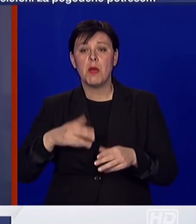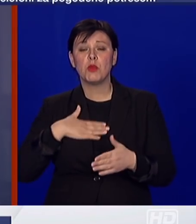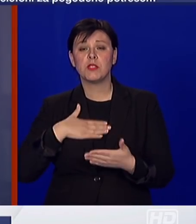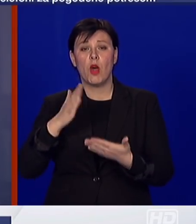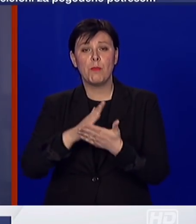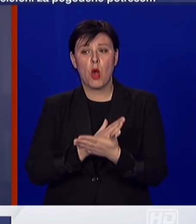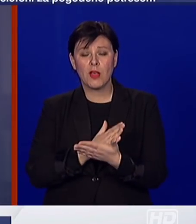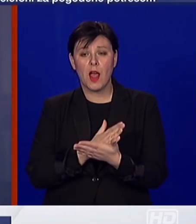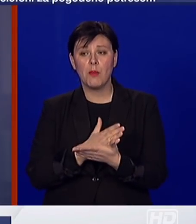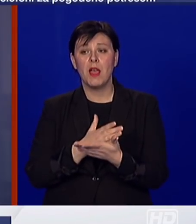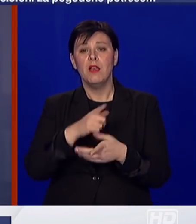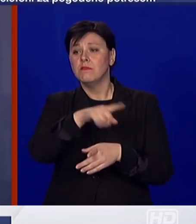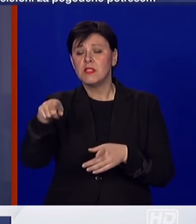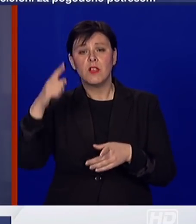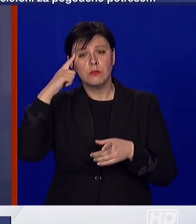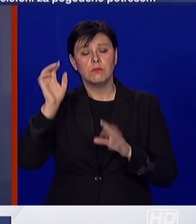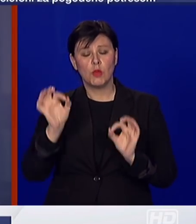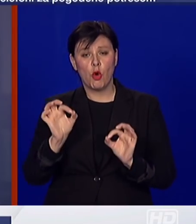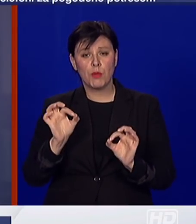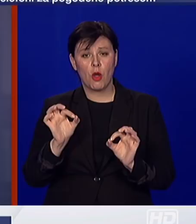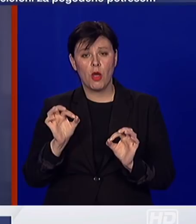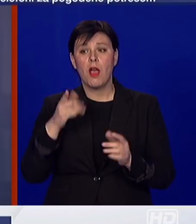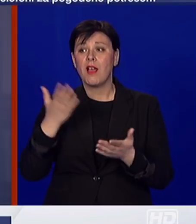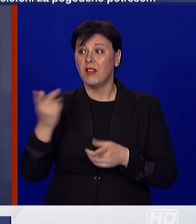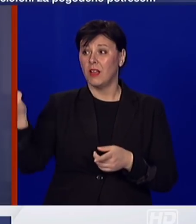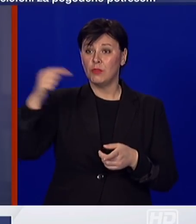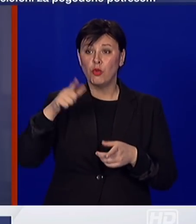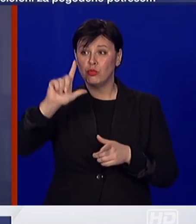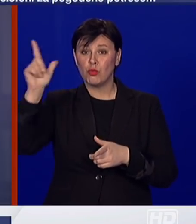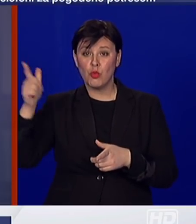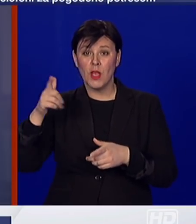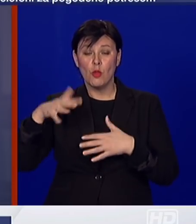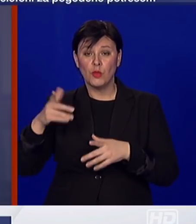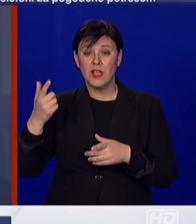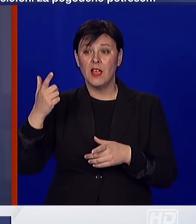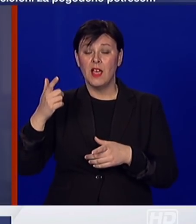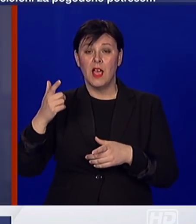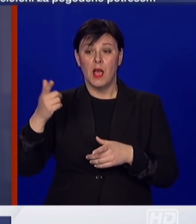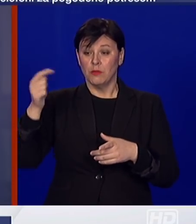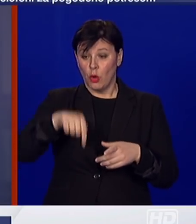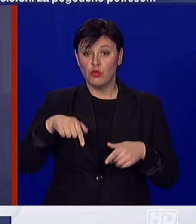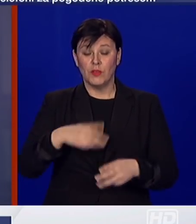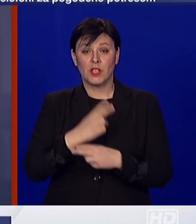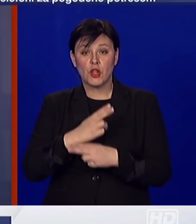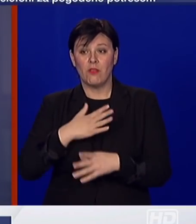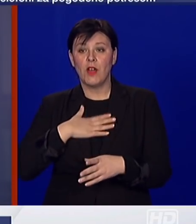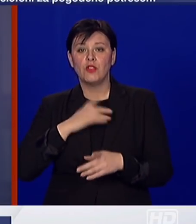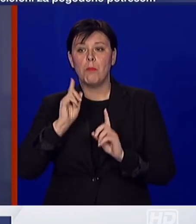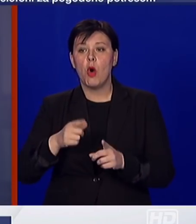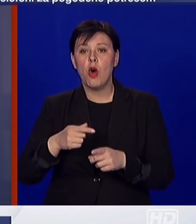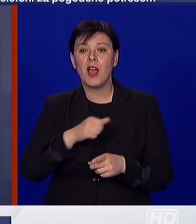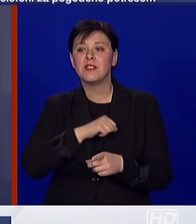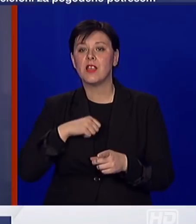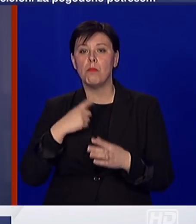i objavljene. Dakle, oni kad dođu u našu zemlju treba će ići u samoizolaciju, ili ako nemaju